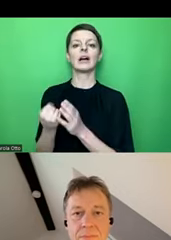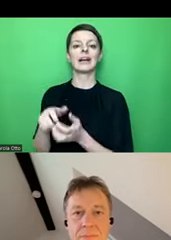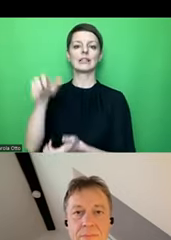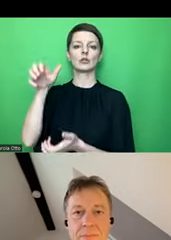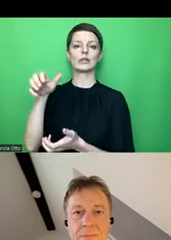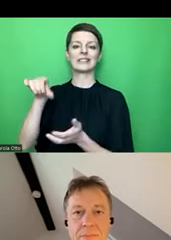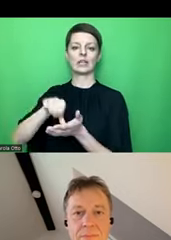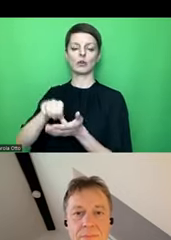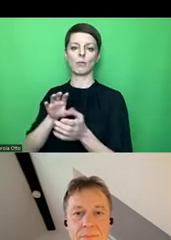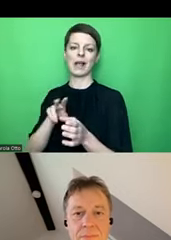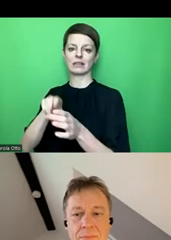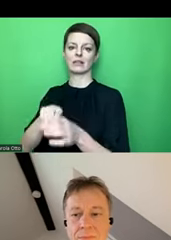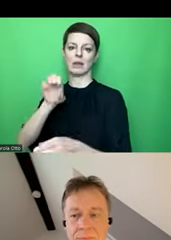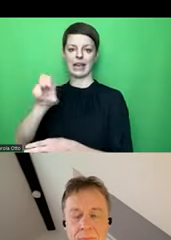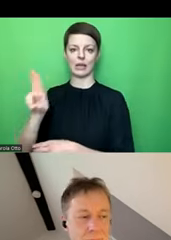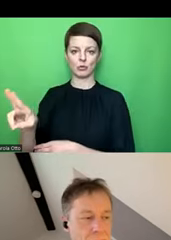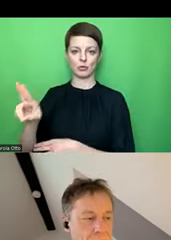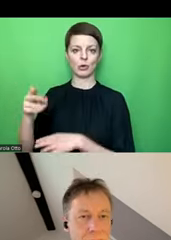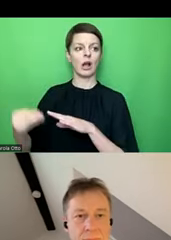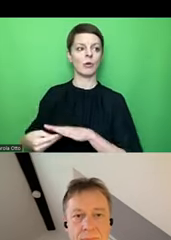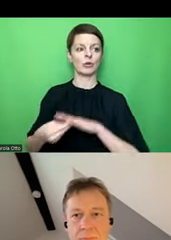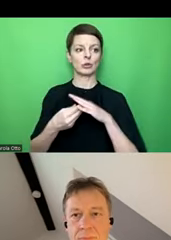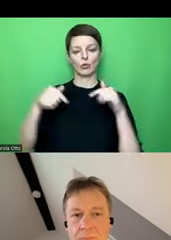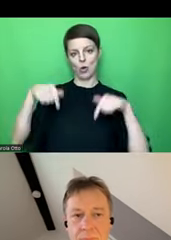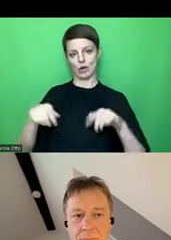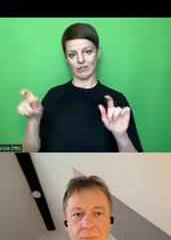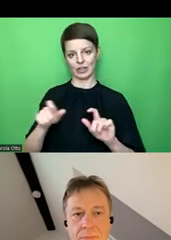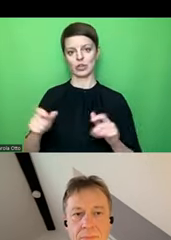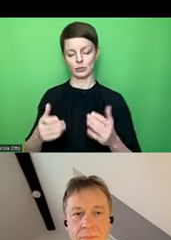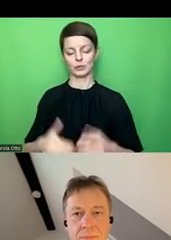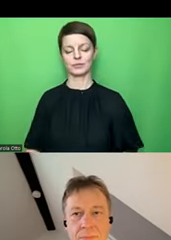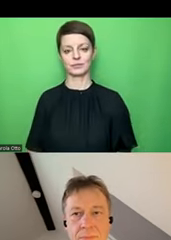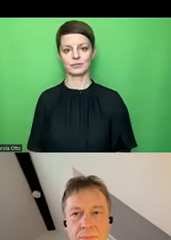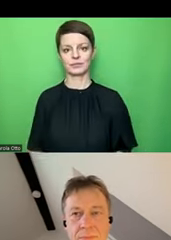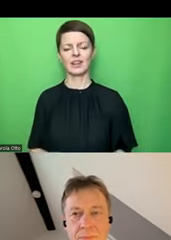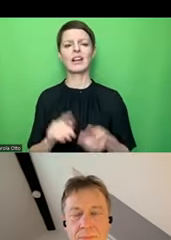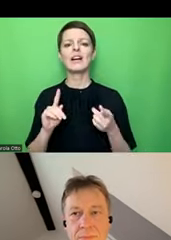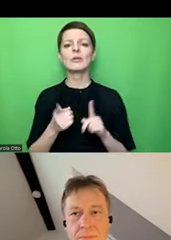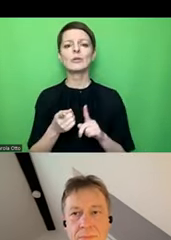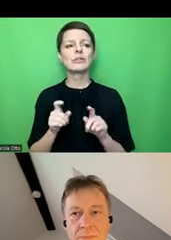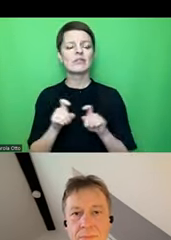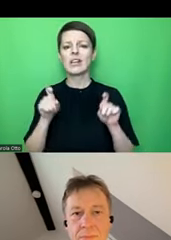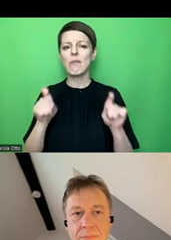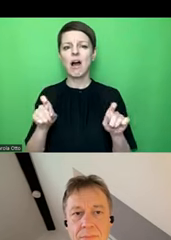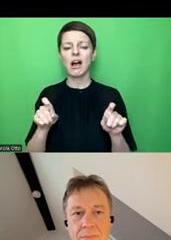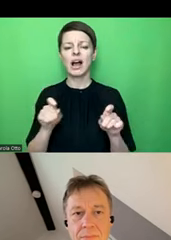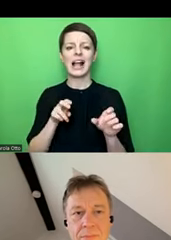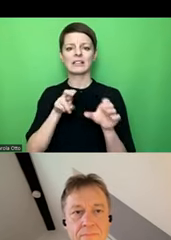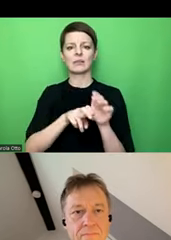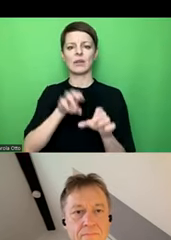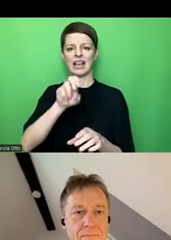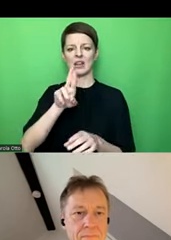Accessible EU für die Unterstützung für die heutige Veranstaltung. Vielleicht kurz zum Thema, was ist Accessible EU,